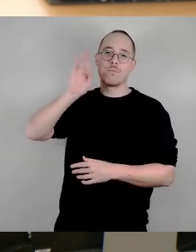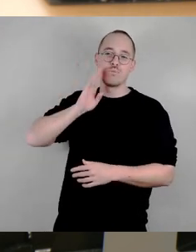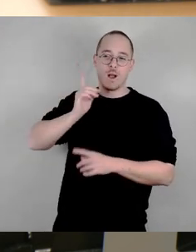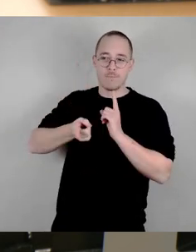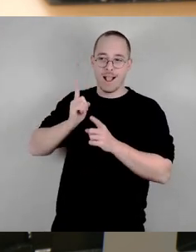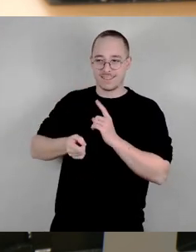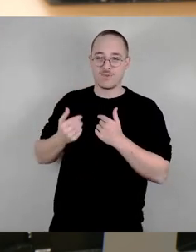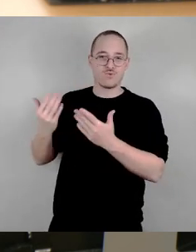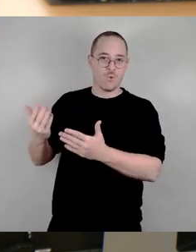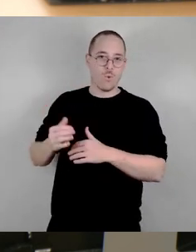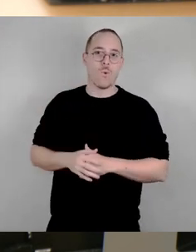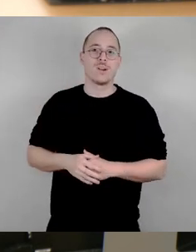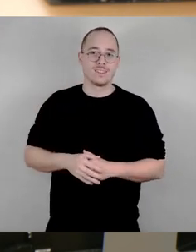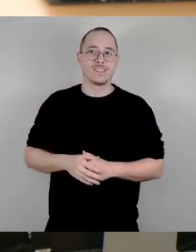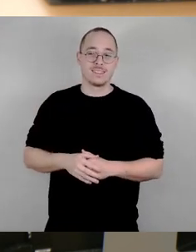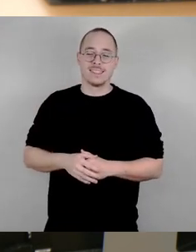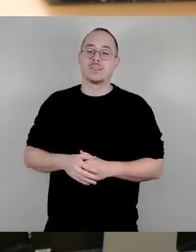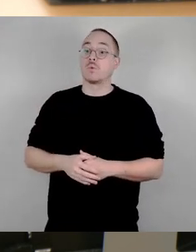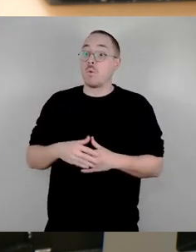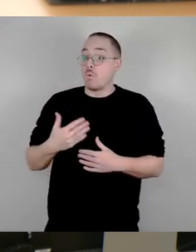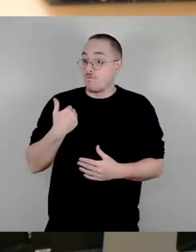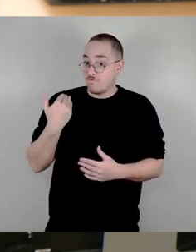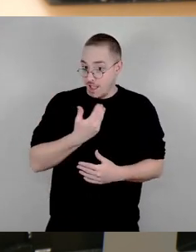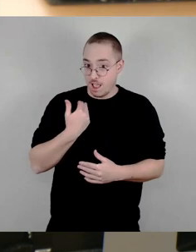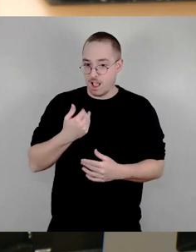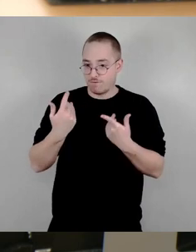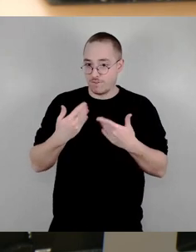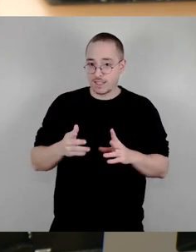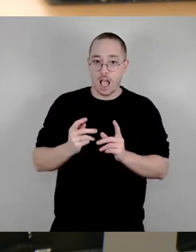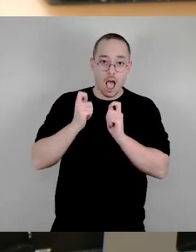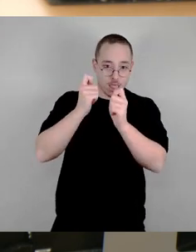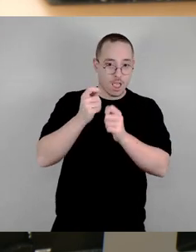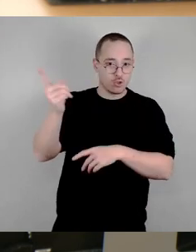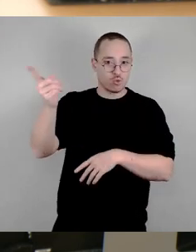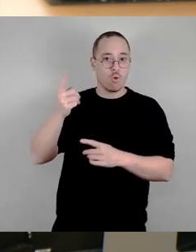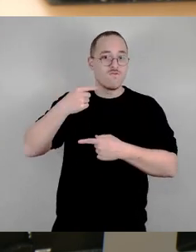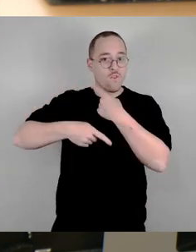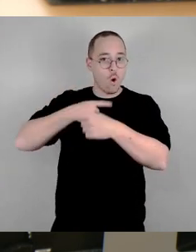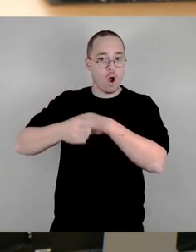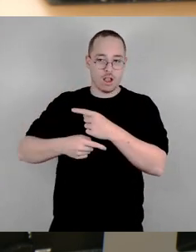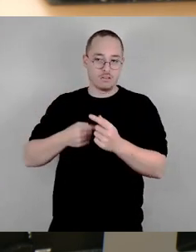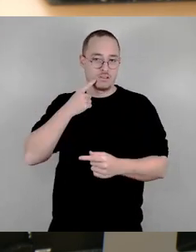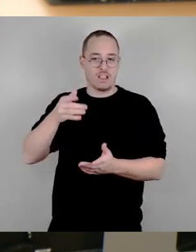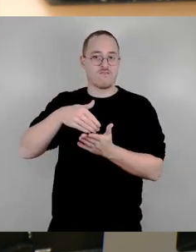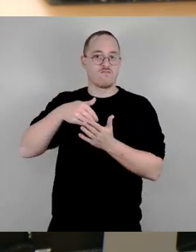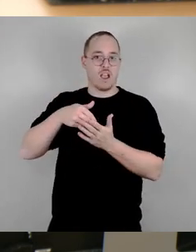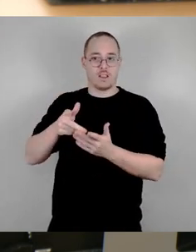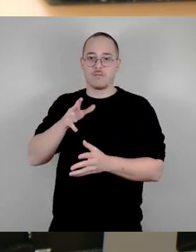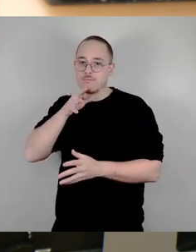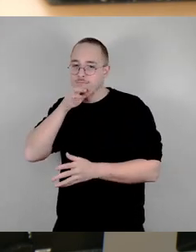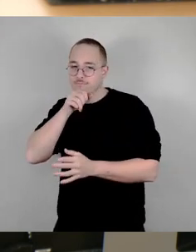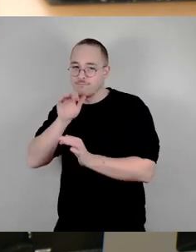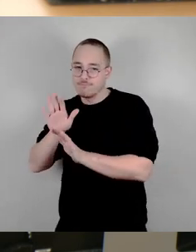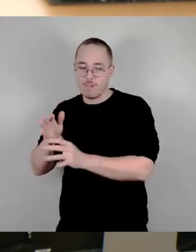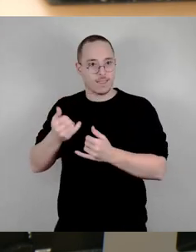Vorgänge also nicht öffentlich geworden. Ich denke, es ist richtig, das Rechnungsprüfungsamt zu beauftragen. Ich bedanke mich für die Aufmerksamkeit und